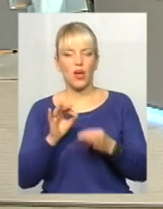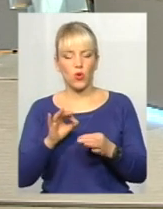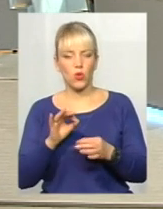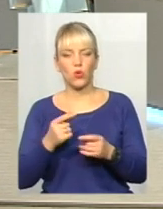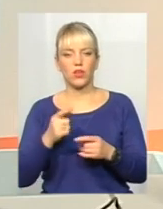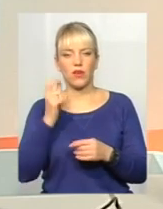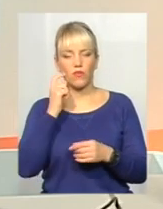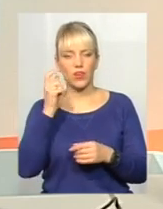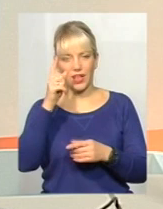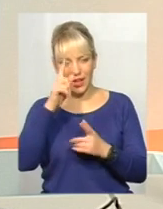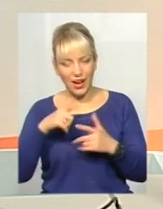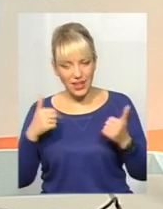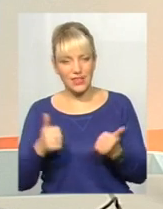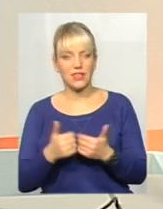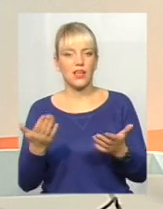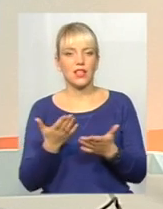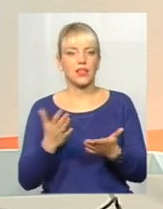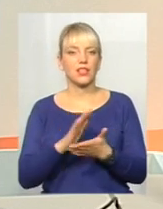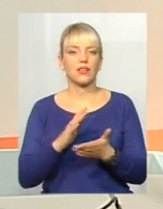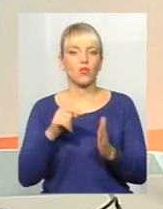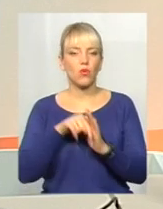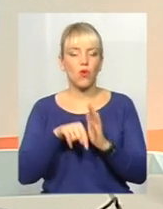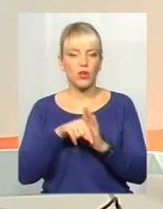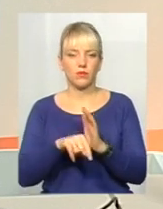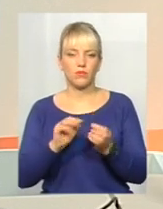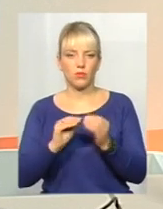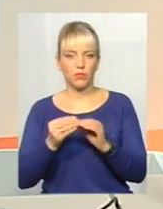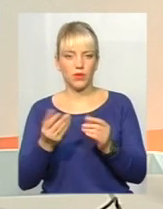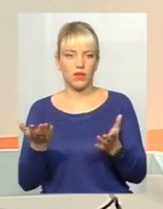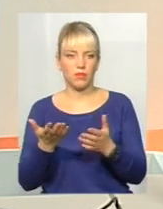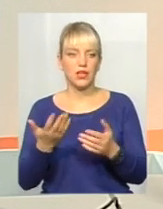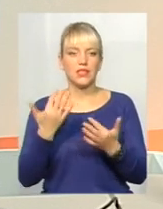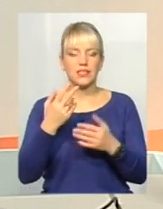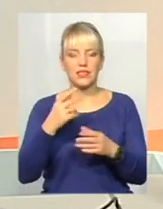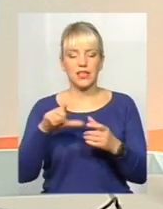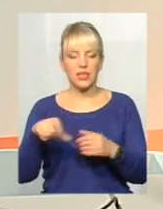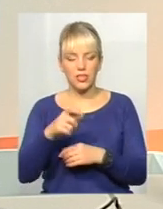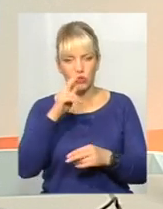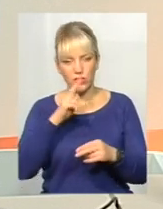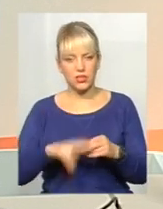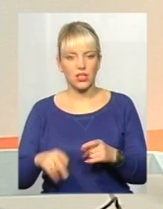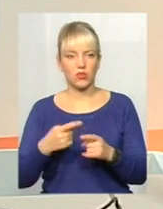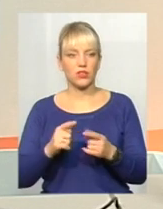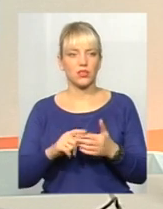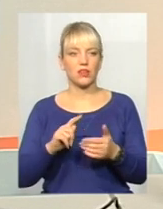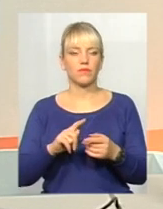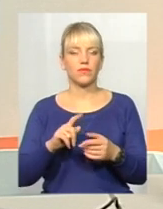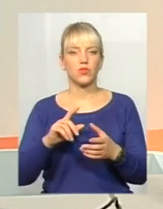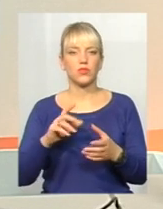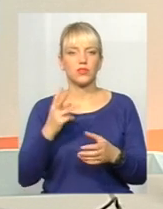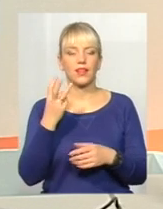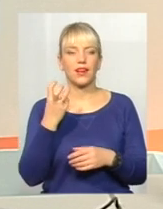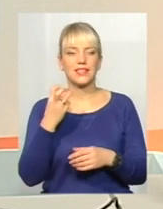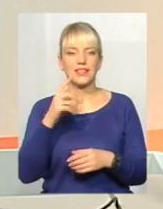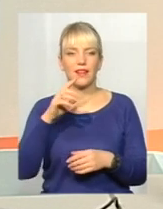Поцікавтеся тим, який стан, взагалі, екології в країні. Скільки річок зникло за останній рік? Це сума, там, цифра більше 300